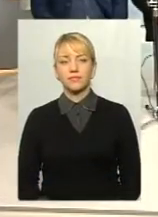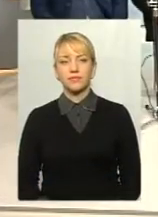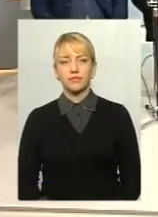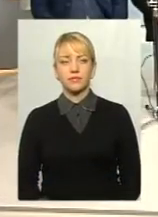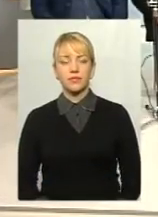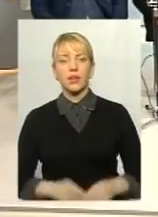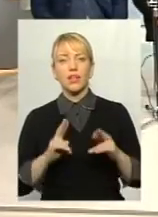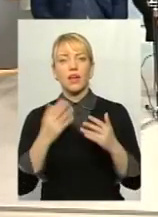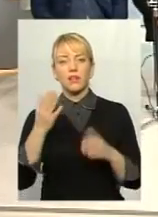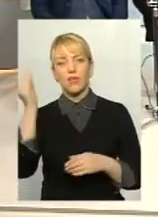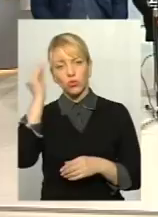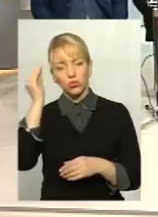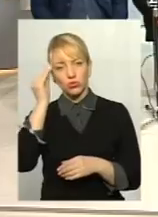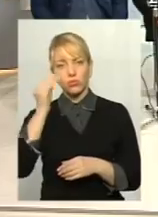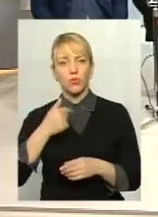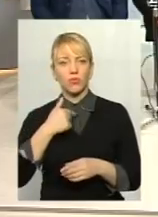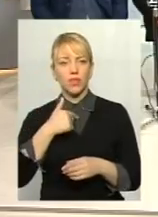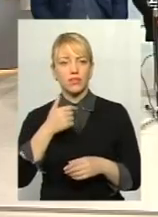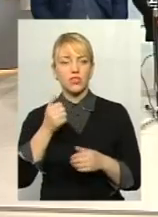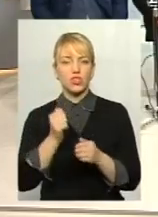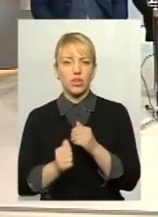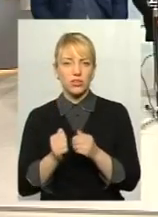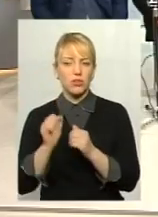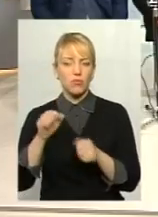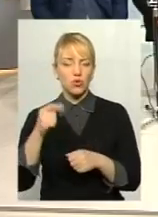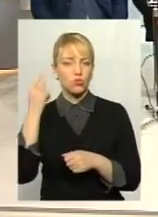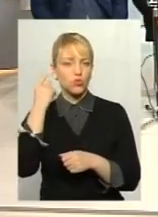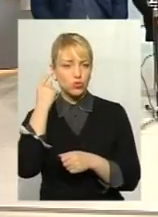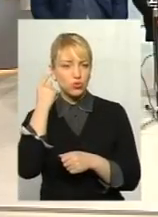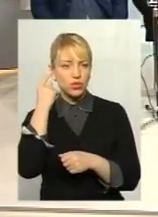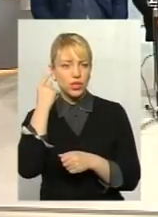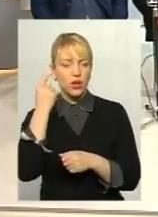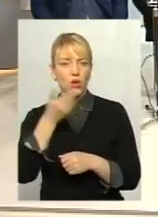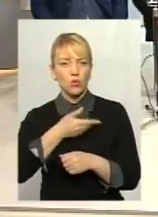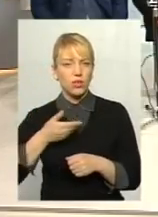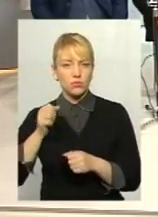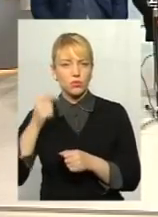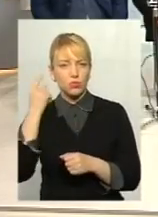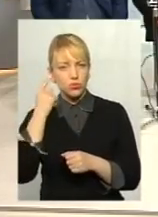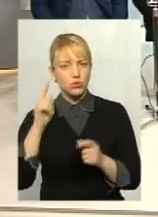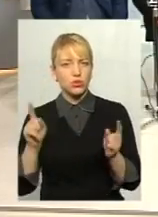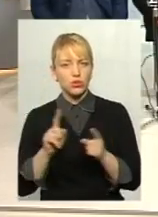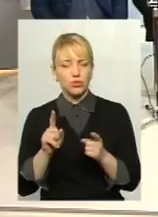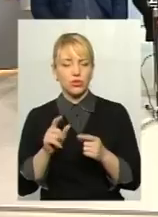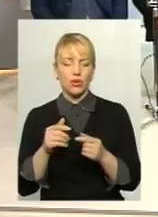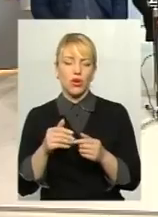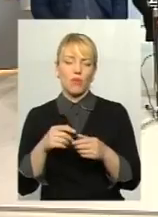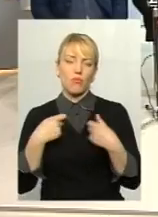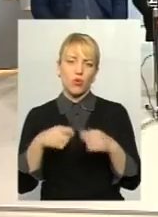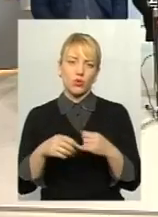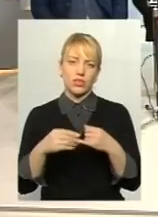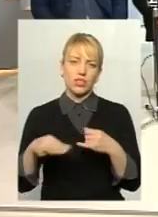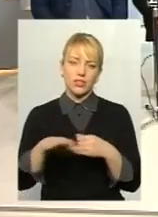як на вашу думку, нас дуже часто можна почути за приклад, сторонники продажу землі ставлять